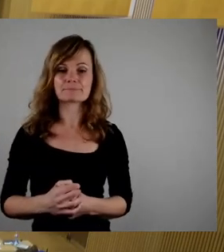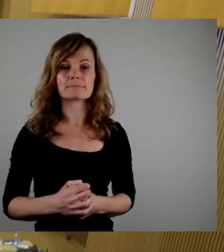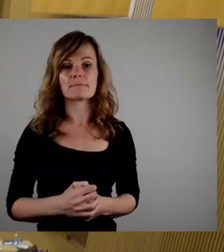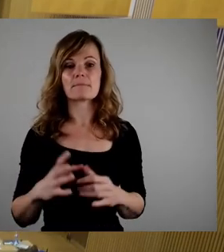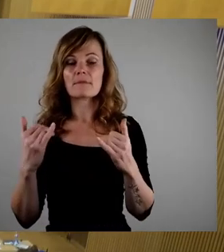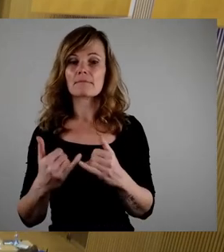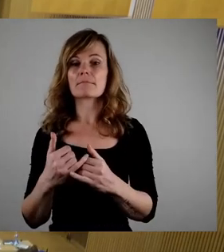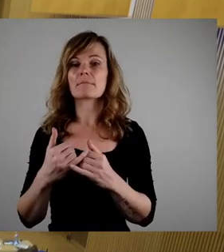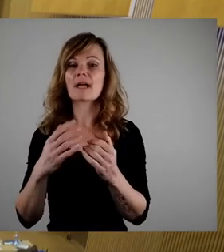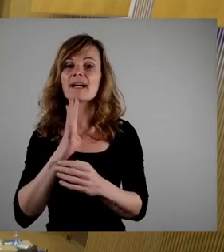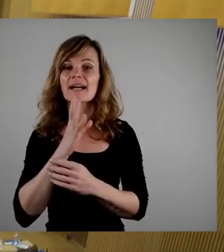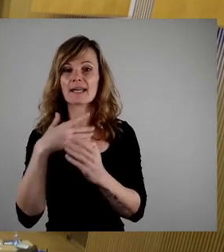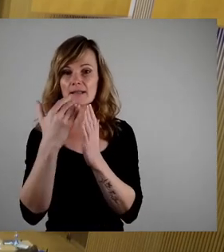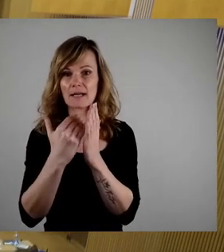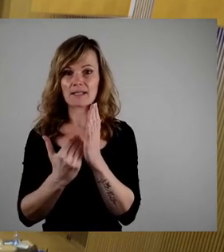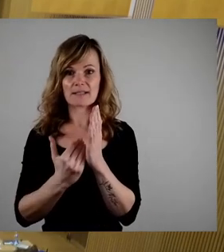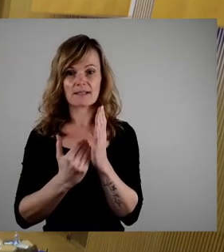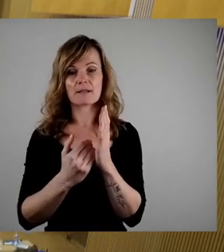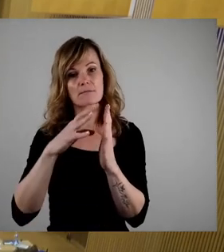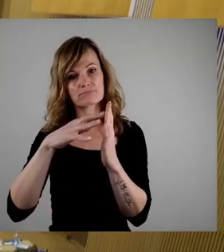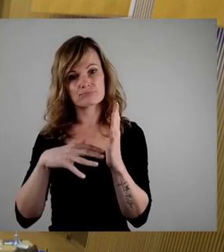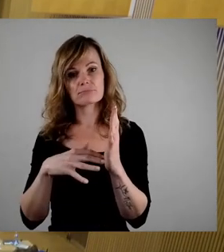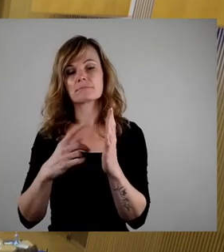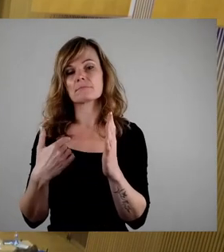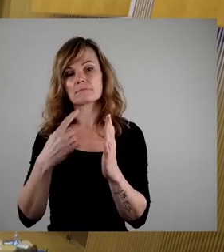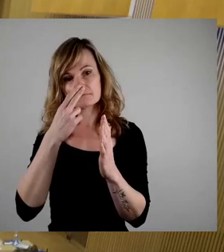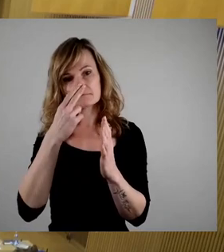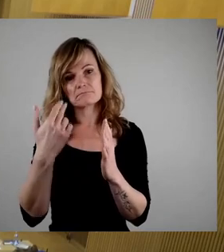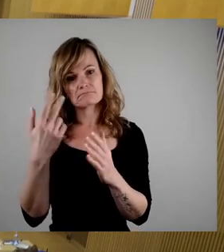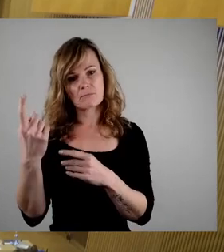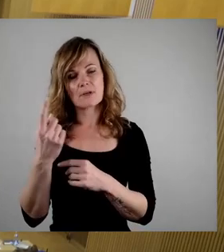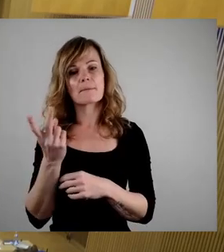sondern nur einmal die beiden Angemelden aufrufen. Herr Karten, Aschenbach in der Reihenfolge.